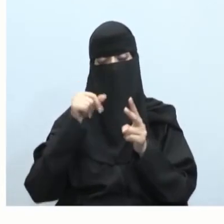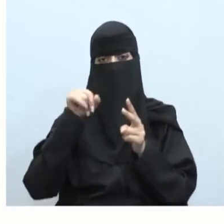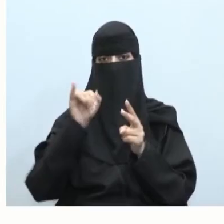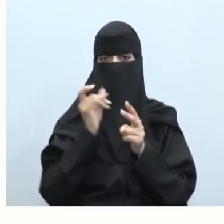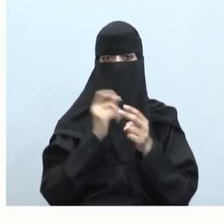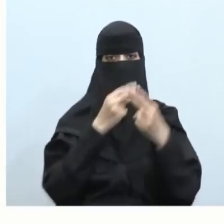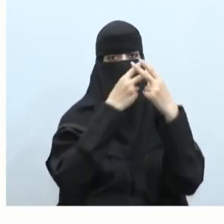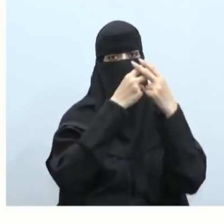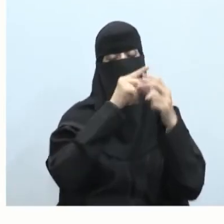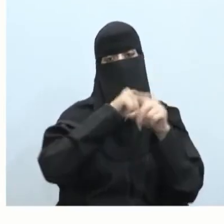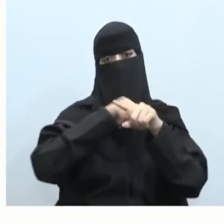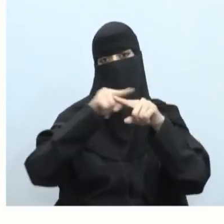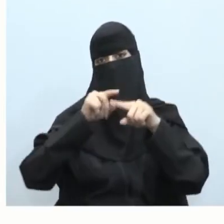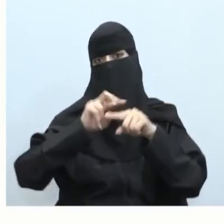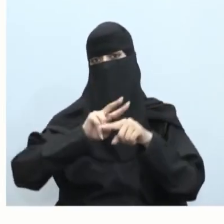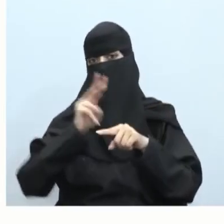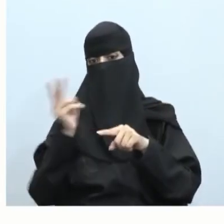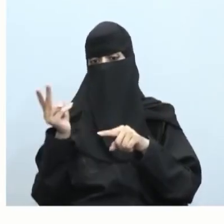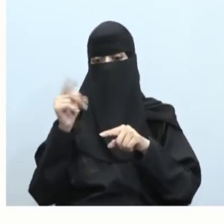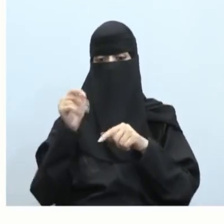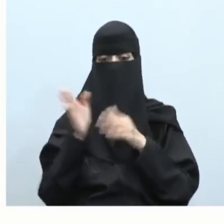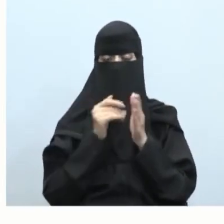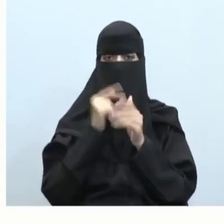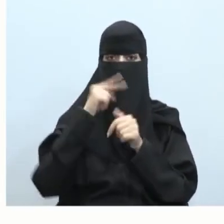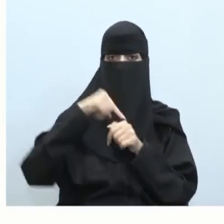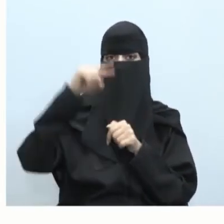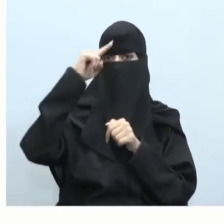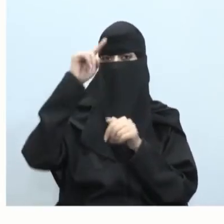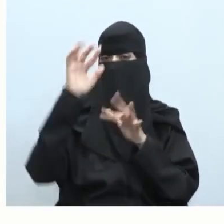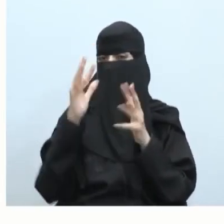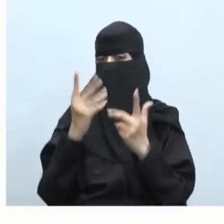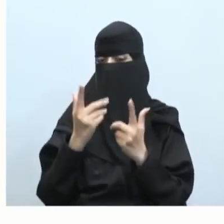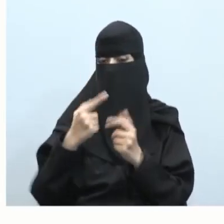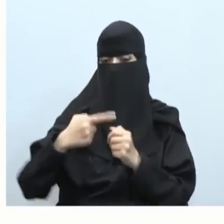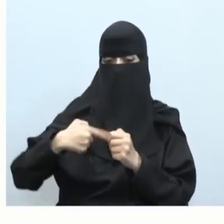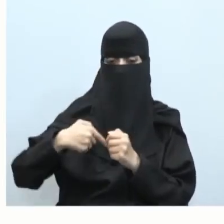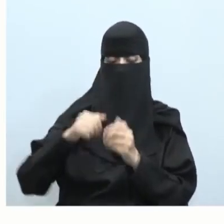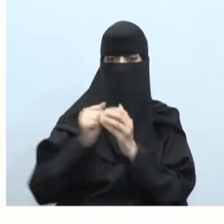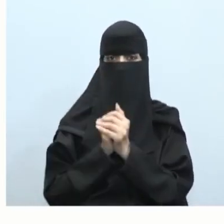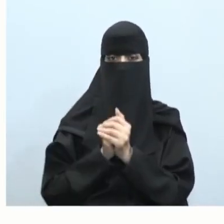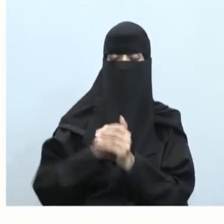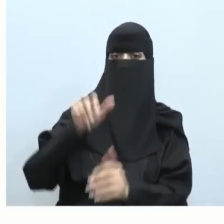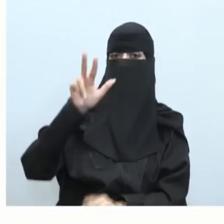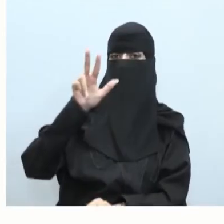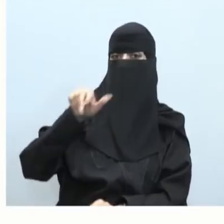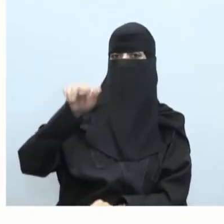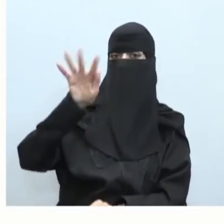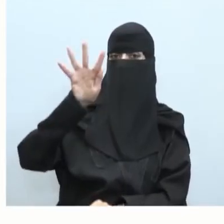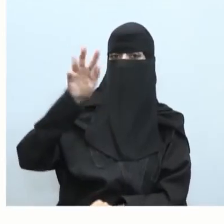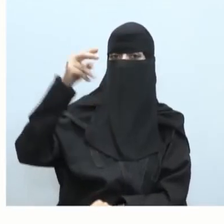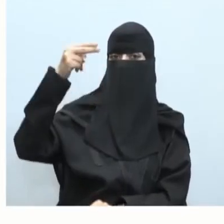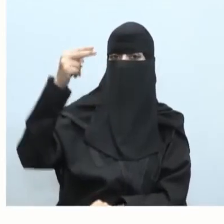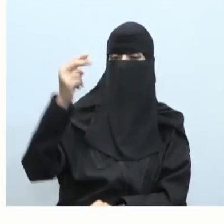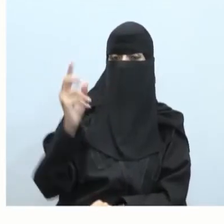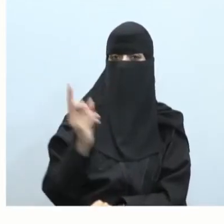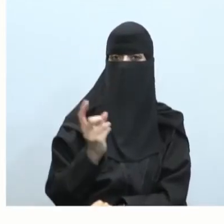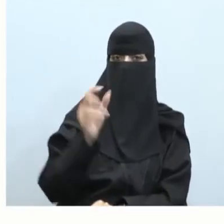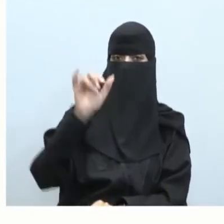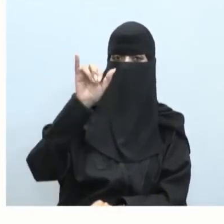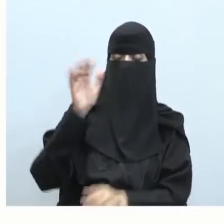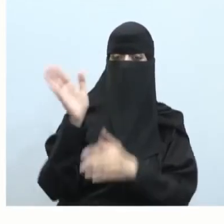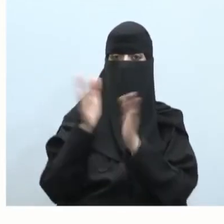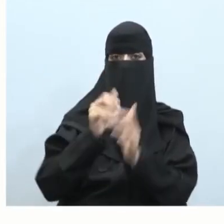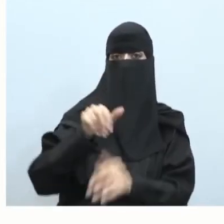إلى آخر ومن هذه الأمثلة على النجوم الظاهرة والواضحة هي الشعرة اليمانية